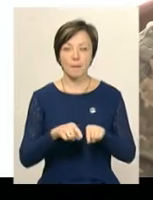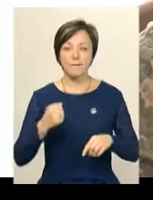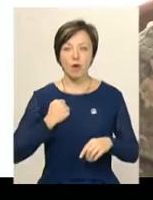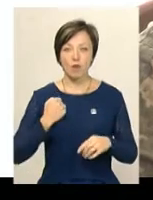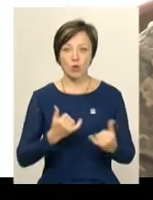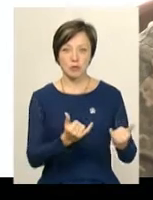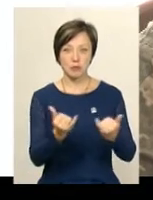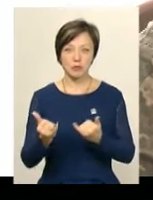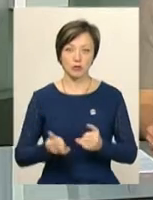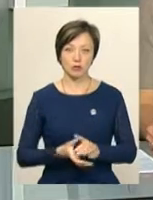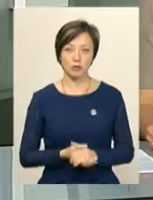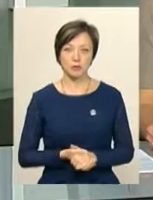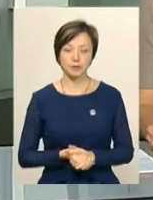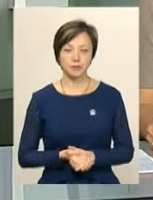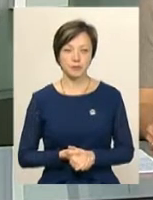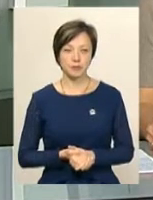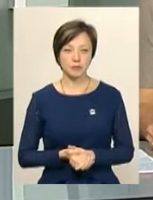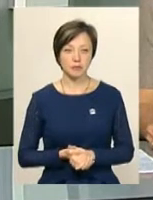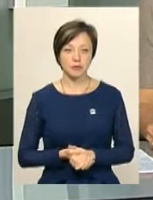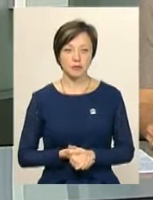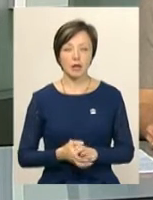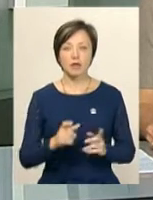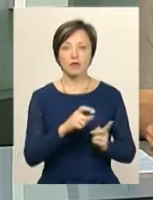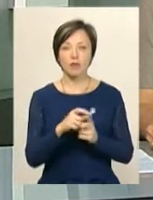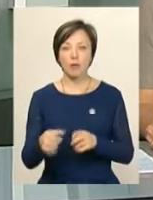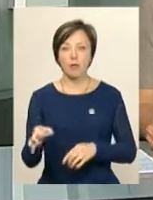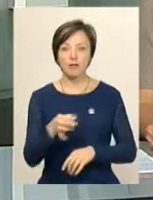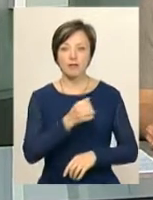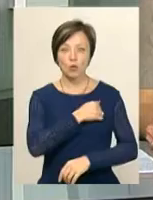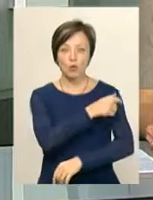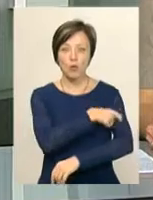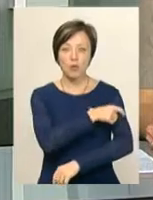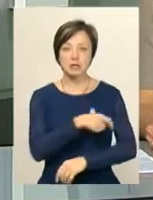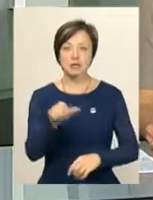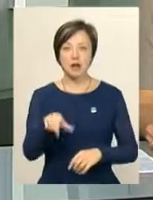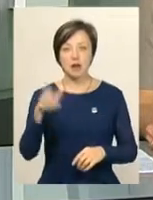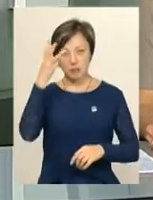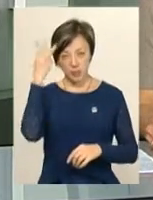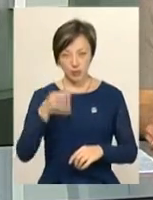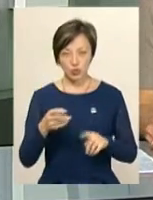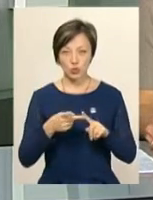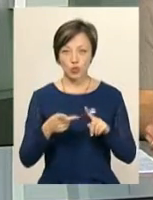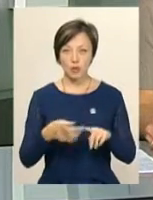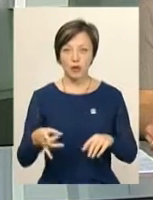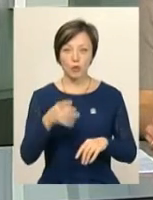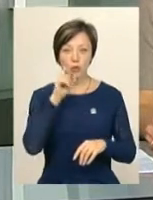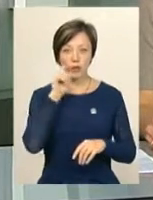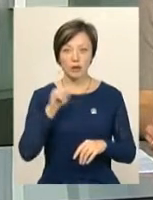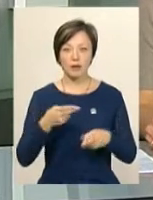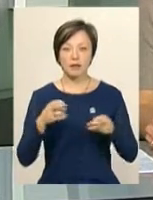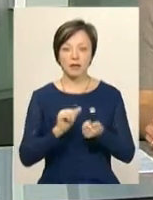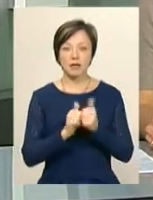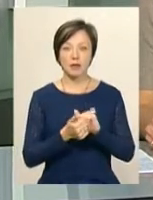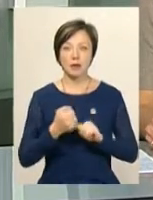забезпечення. За словами обласного військового комісара, Хмельниччина стане другим регіоном в Україні, де